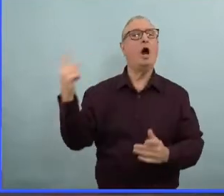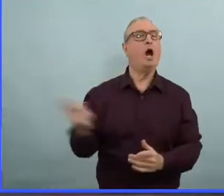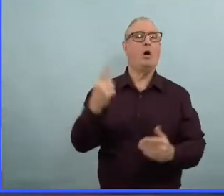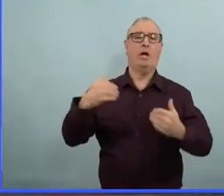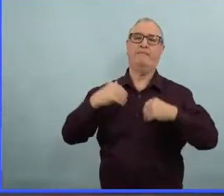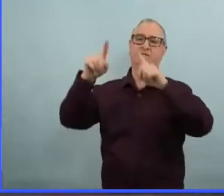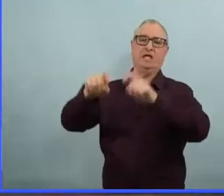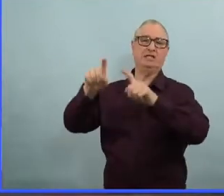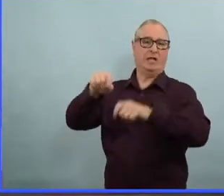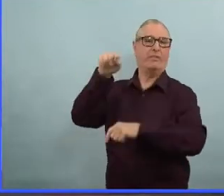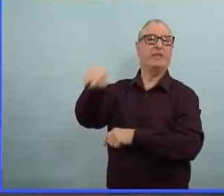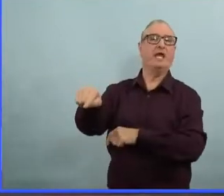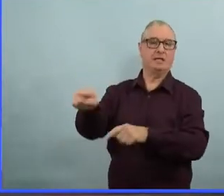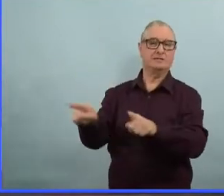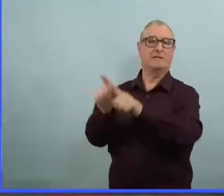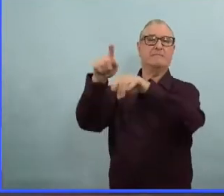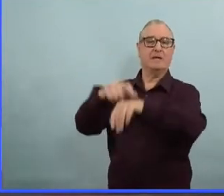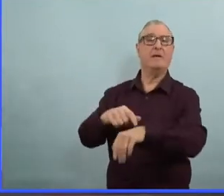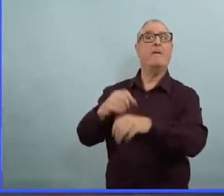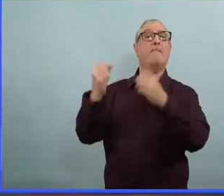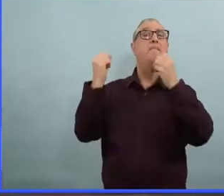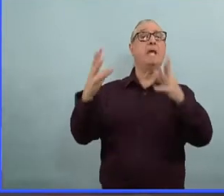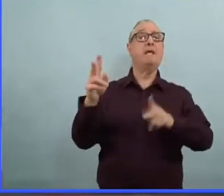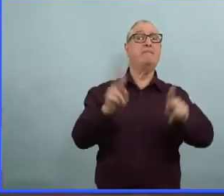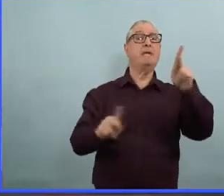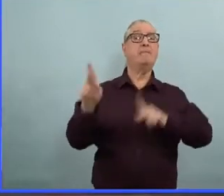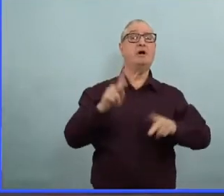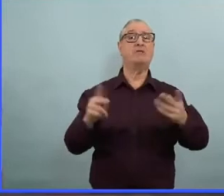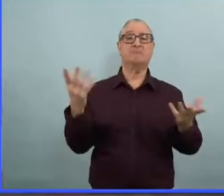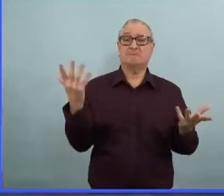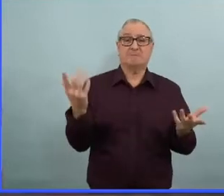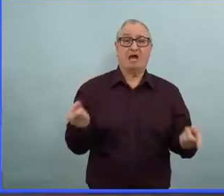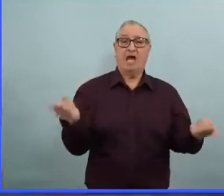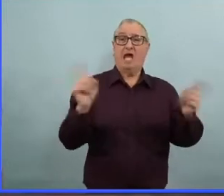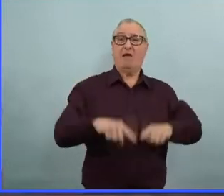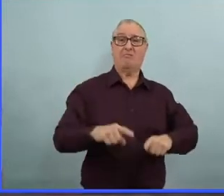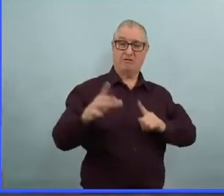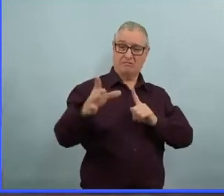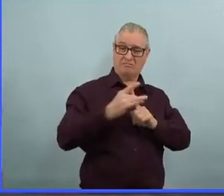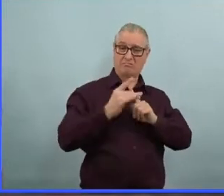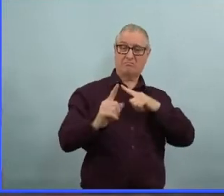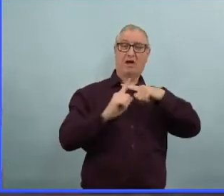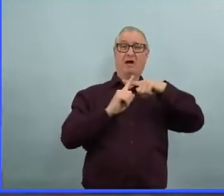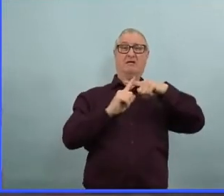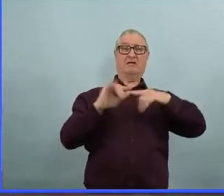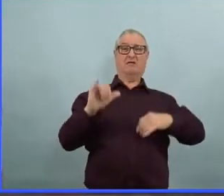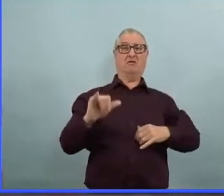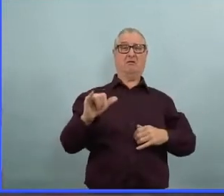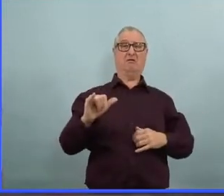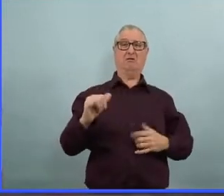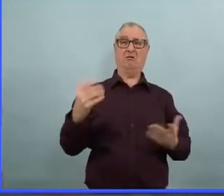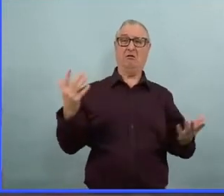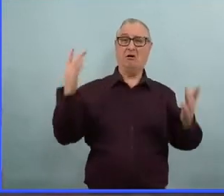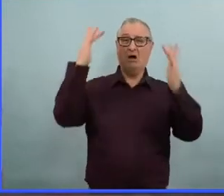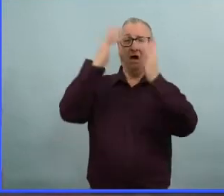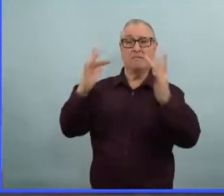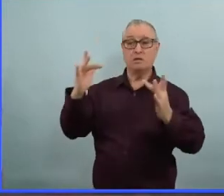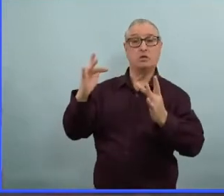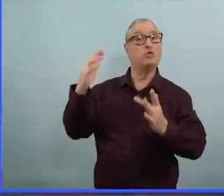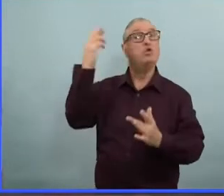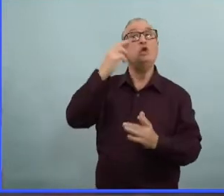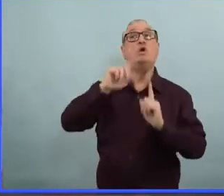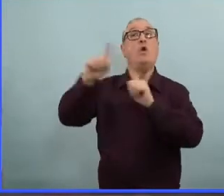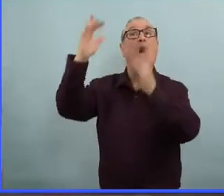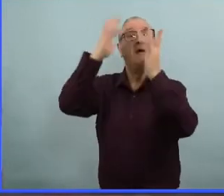des gens qui arrivent à l'hôpital pour des raisons autres à la COVID. On va leur donner un test et on découvre à ce moment-là qu'ils sont positifs. Donc, lorsqu'on